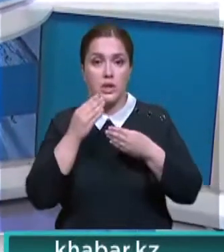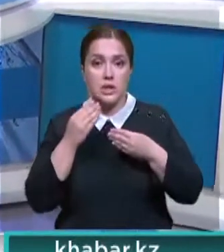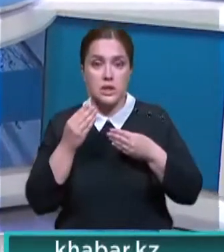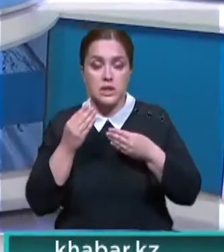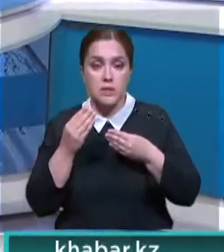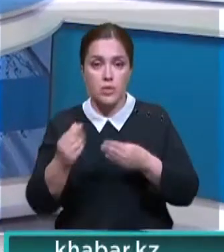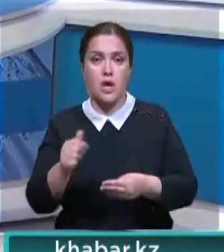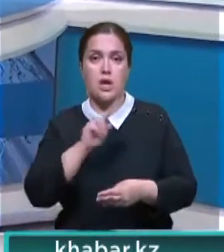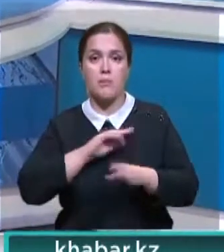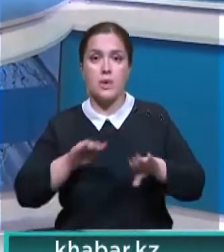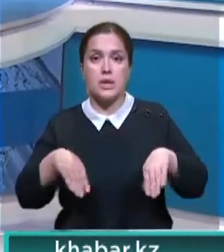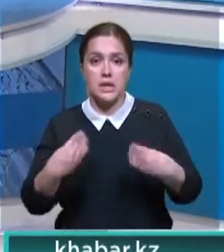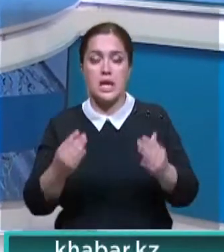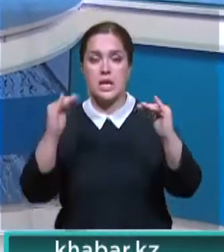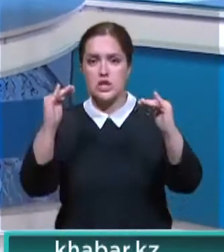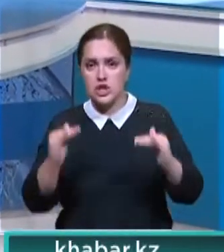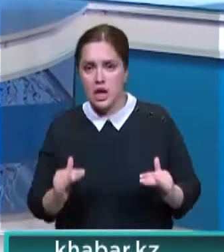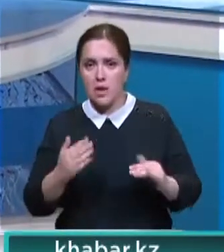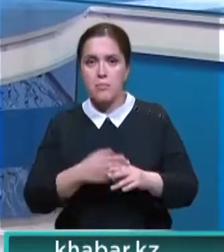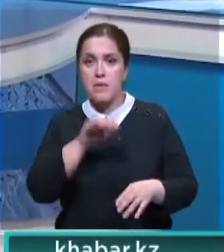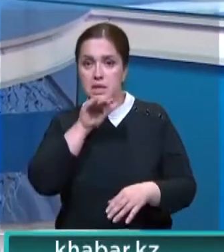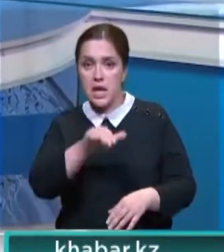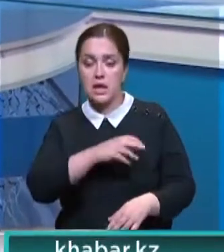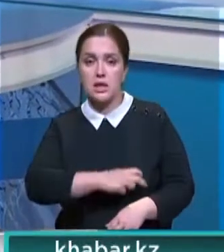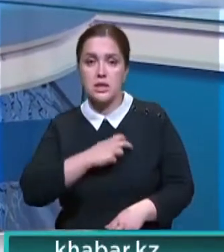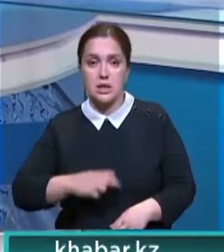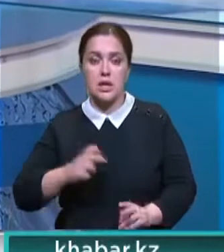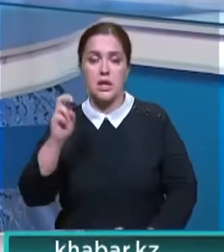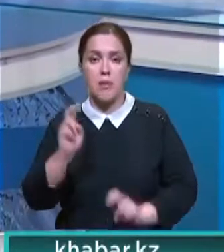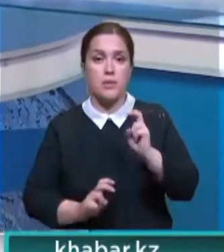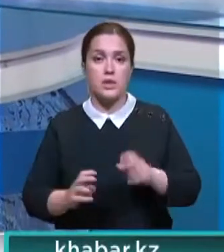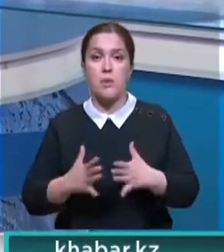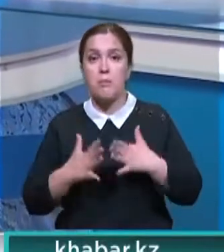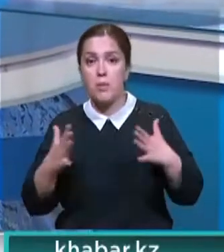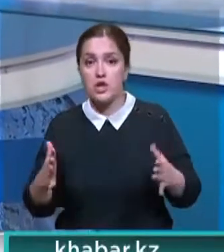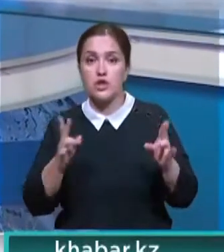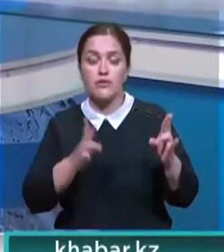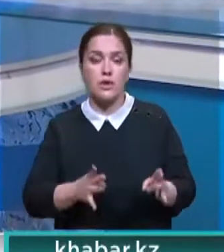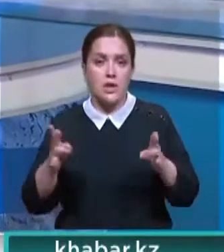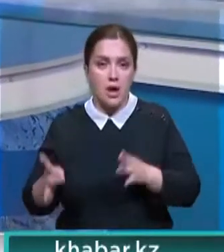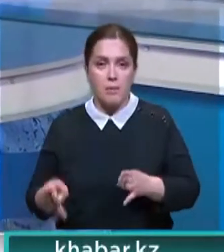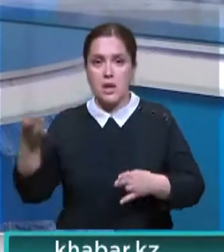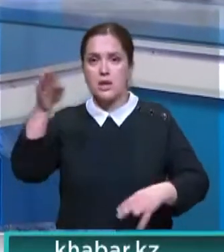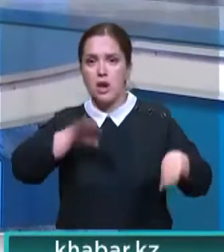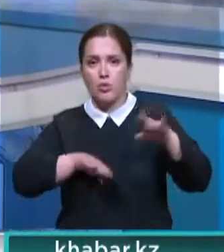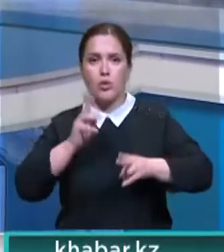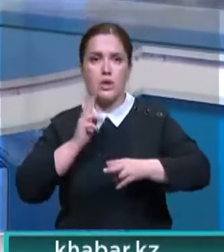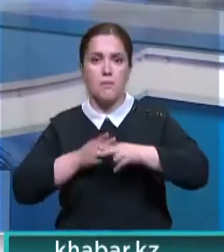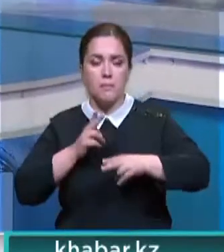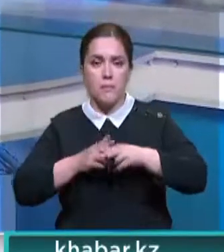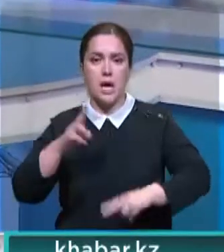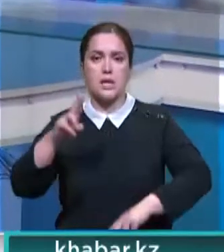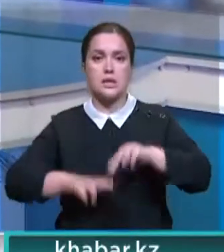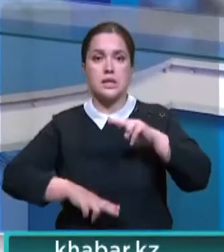Документ будет стимулировать работодателей снижать профессиональные риски на производствах. Большинство травм происходят на